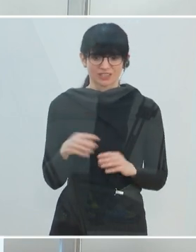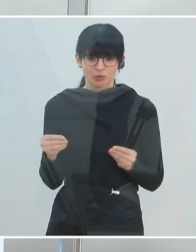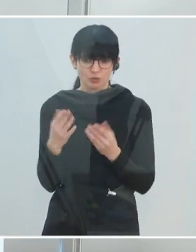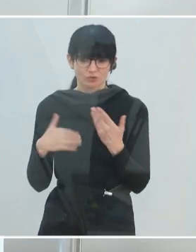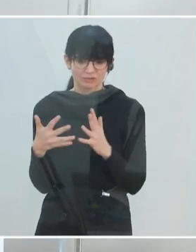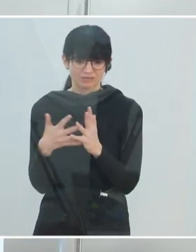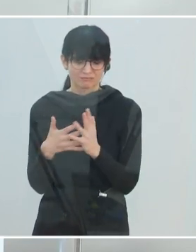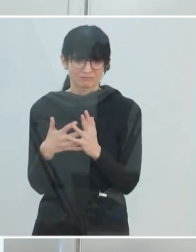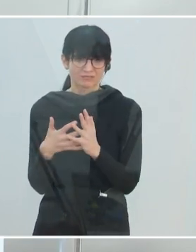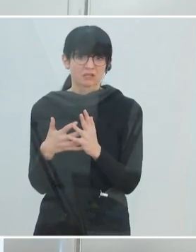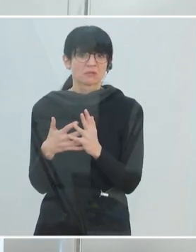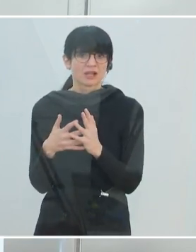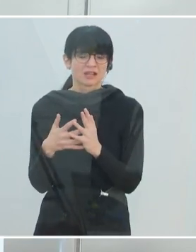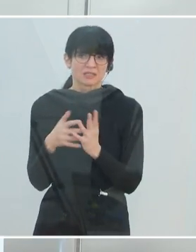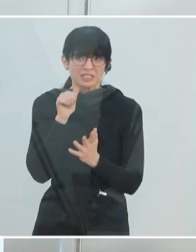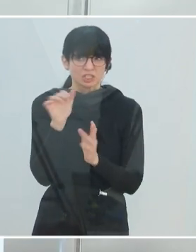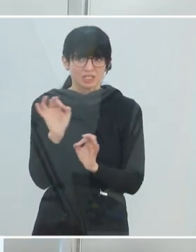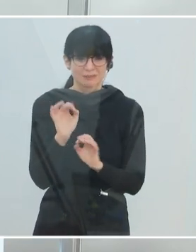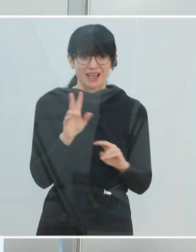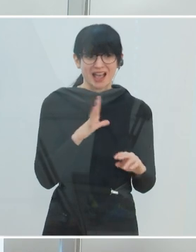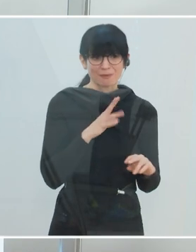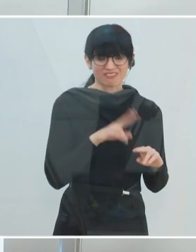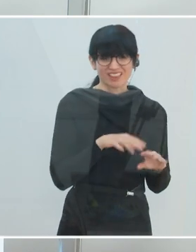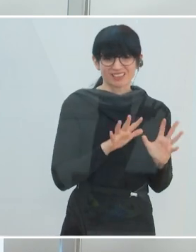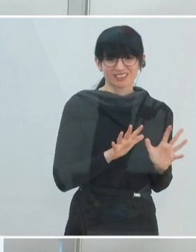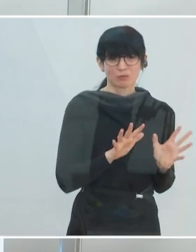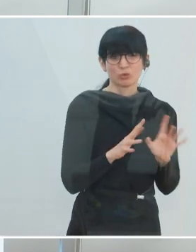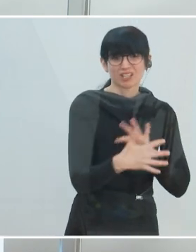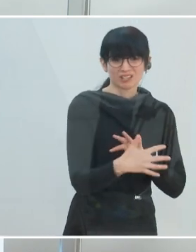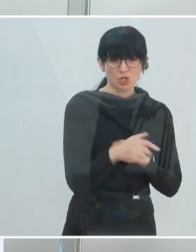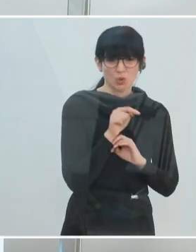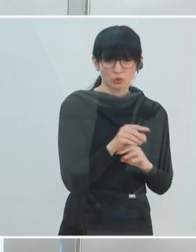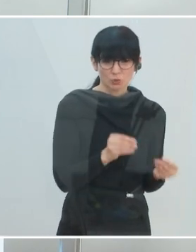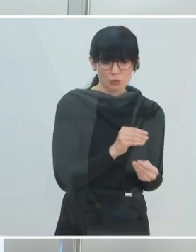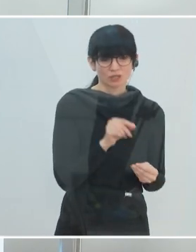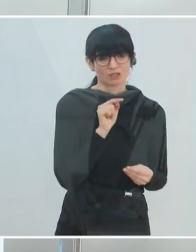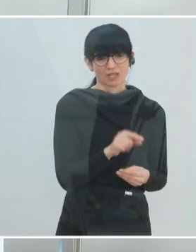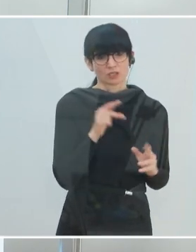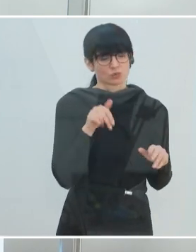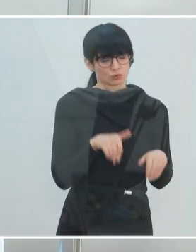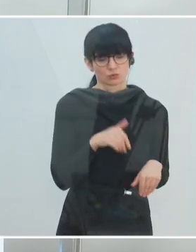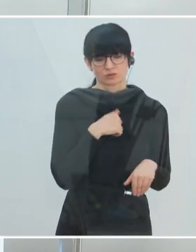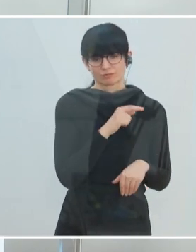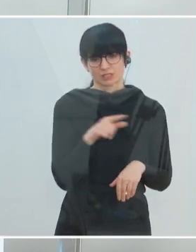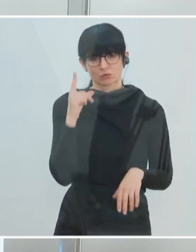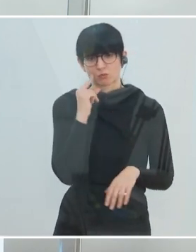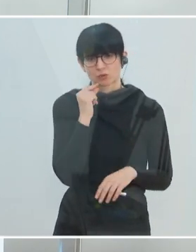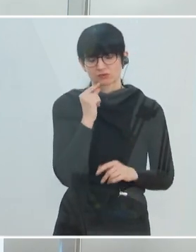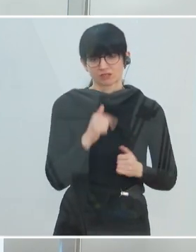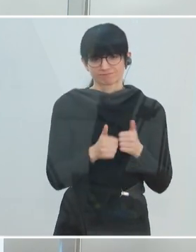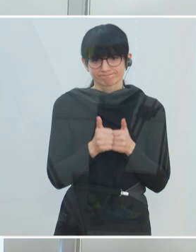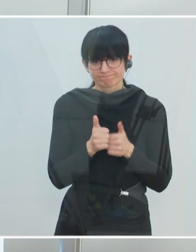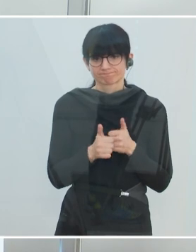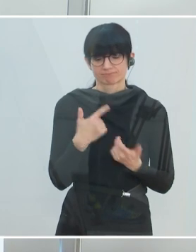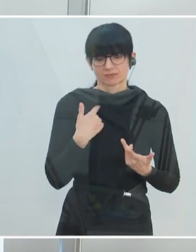der Mutationsdruck, haben wir ein großes Thema. Das wird am Wochenende präzis versucht auch auseinanderzurechnen,